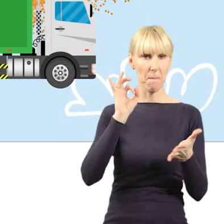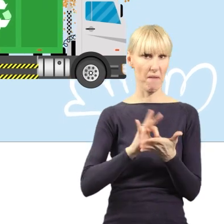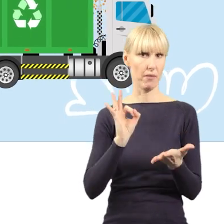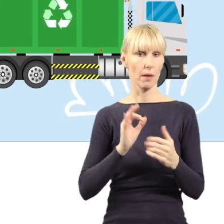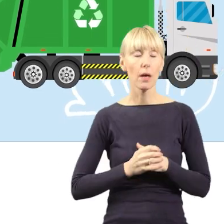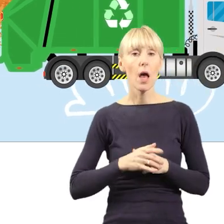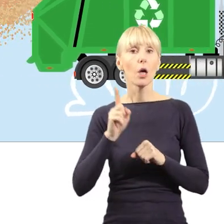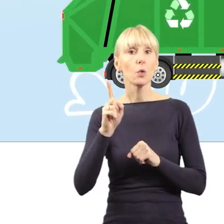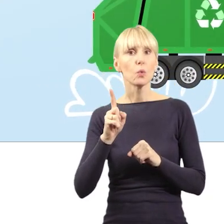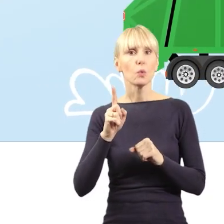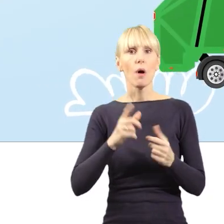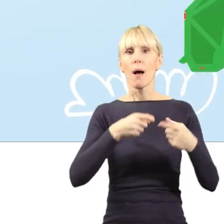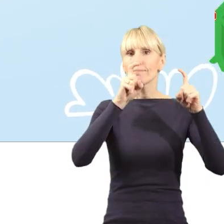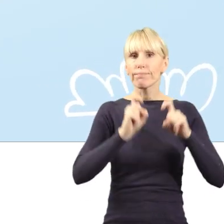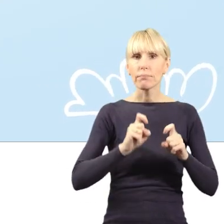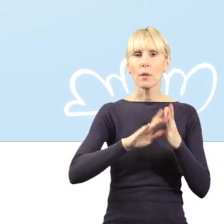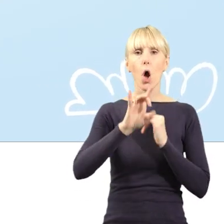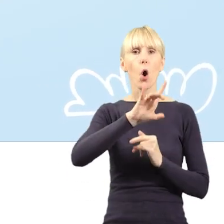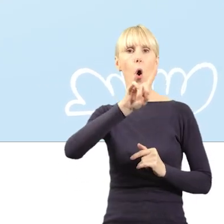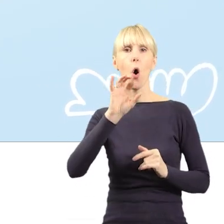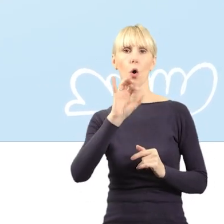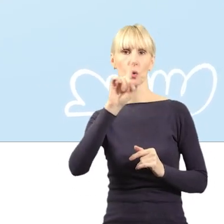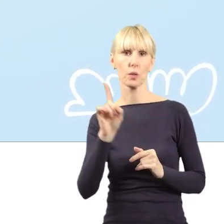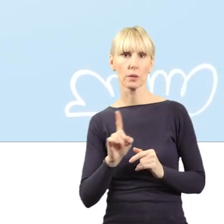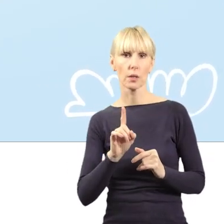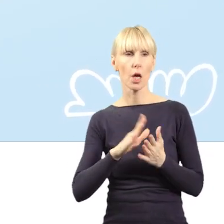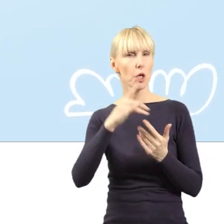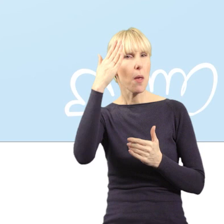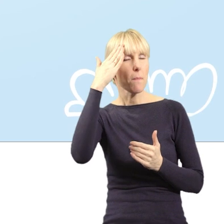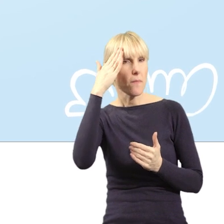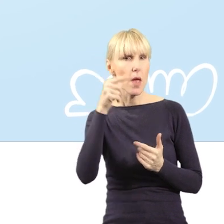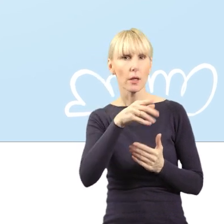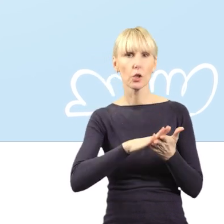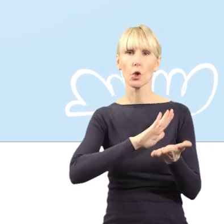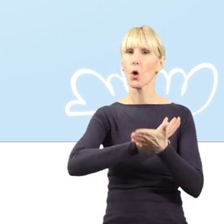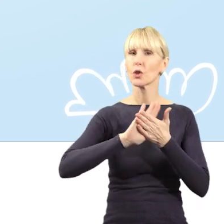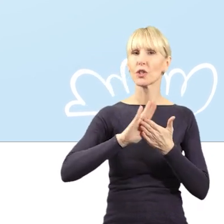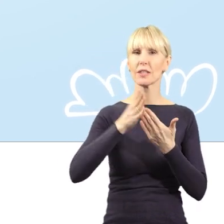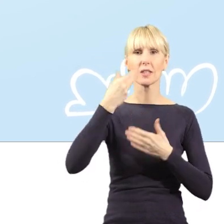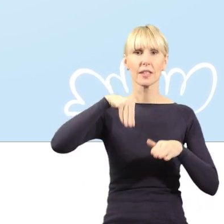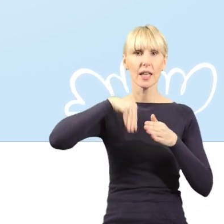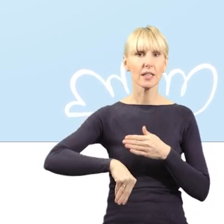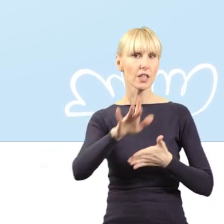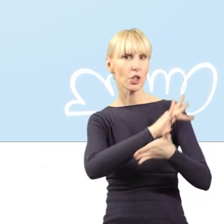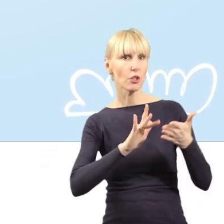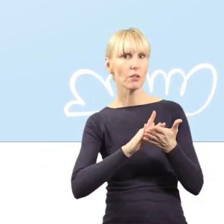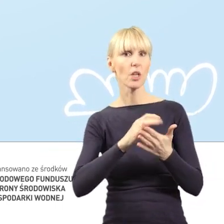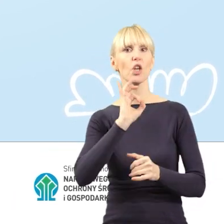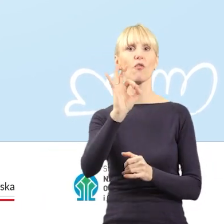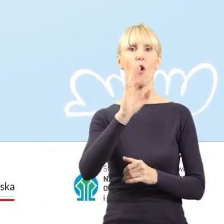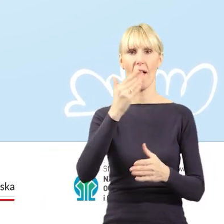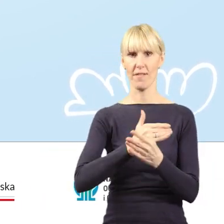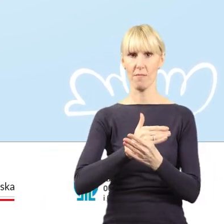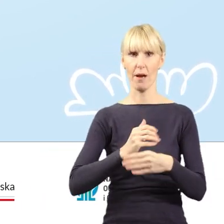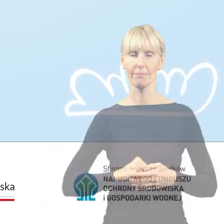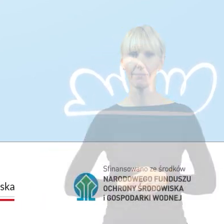surowców naturalnych. Zacznij stosować gospodarkę obiegu zamkniętego i przekonaj się, że to czysty zysk dla środowiska